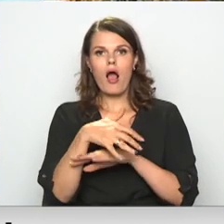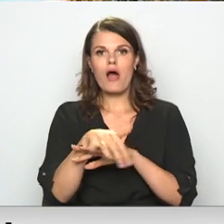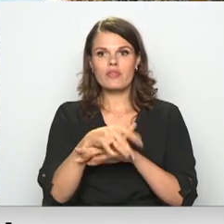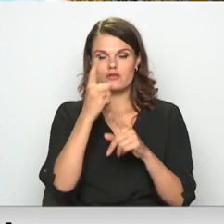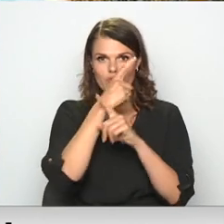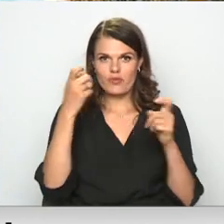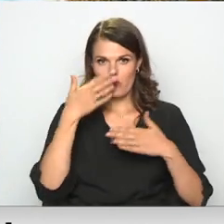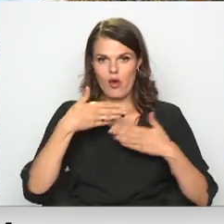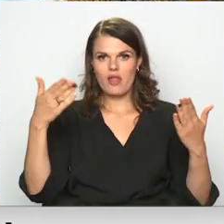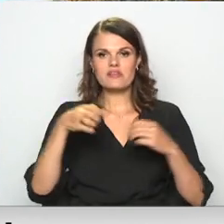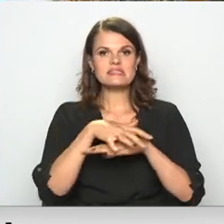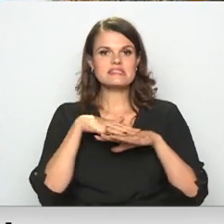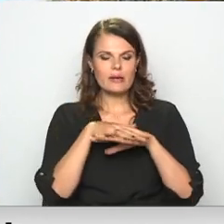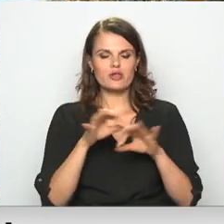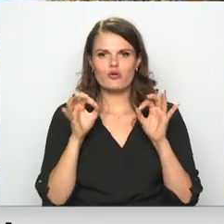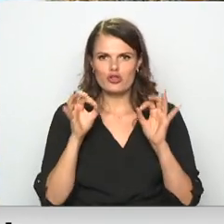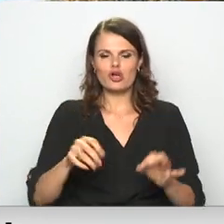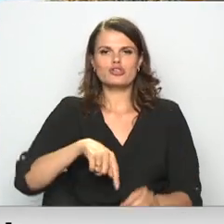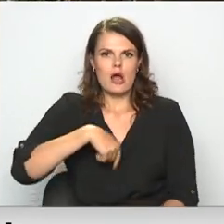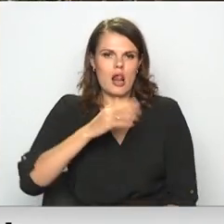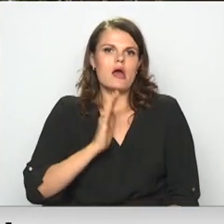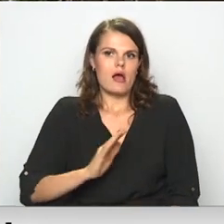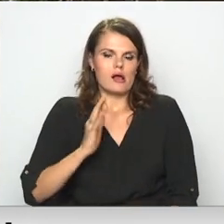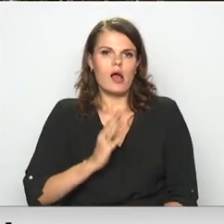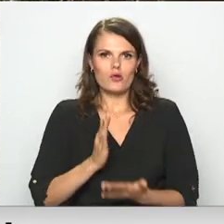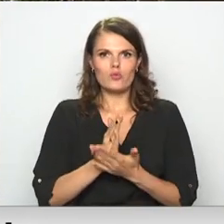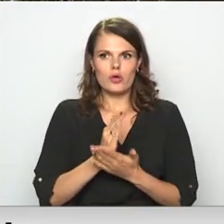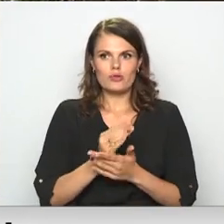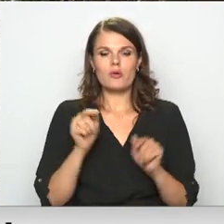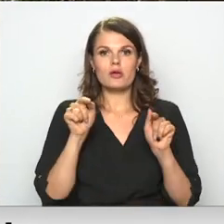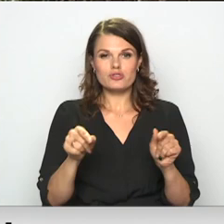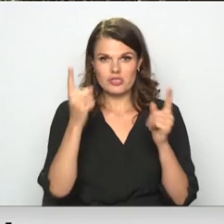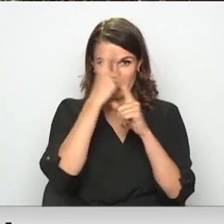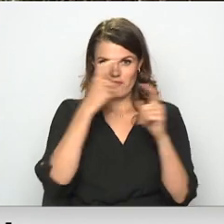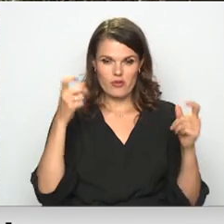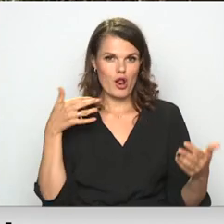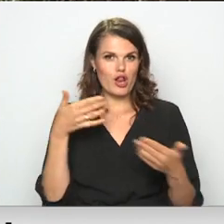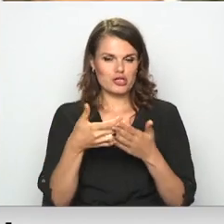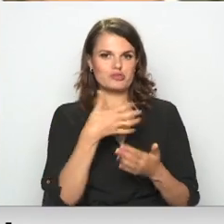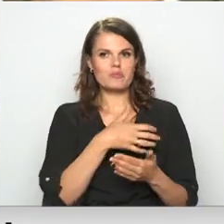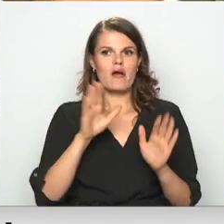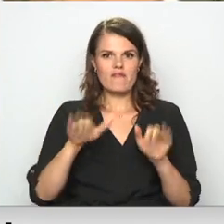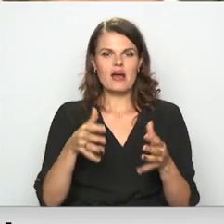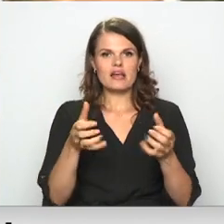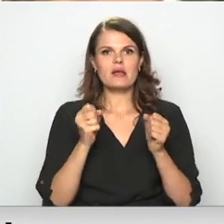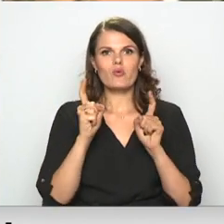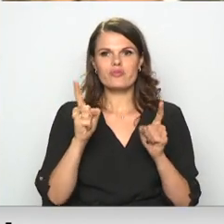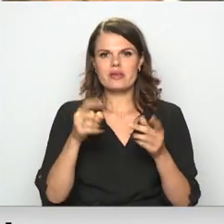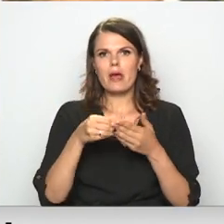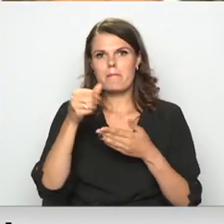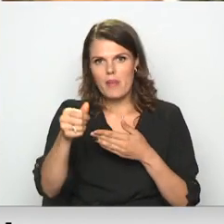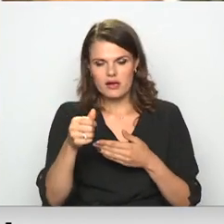atvēršana sabiedrībai tiešām ir ilgi gaidīts notikums. Tas, šī informācija līdz šim bija par maksu, radīja dažādus